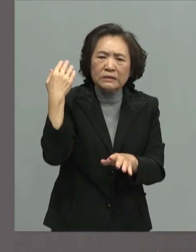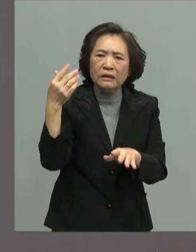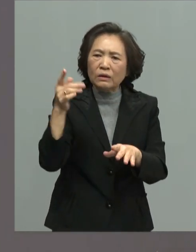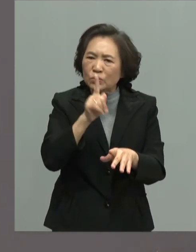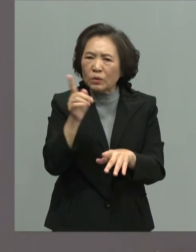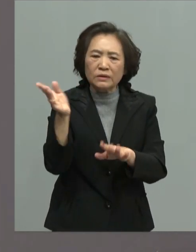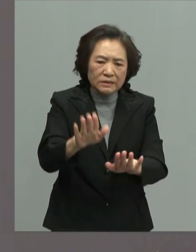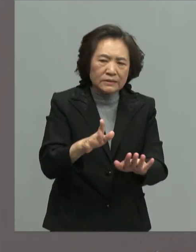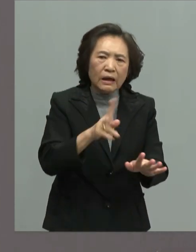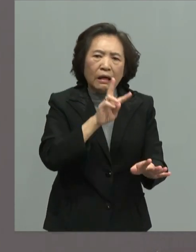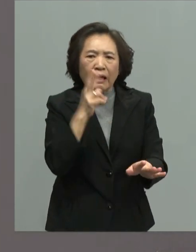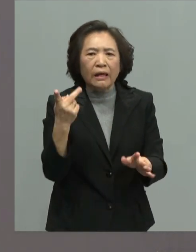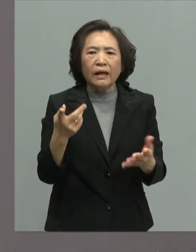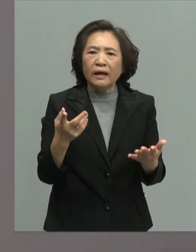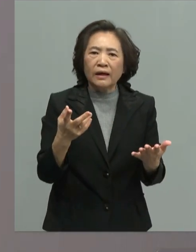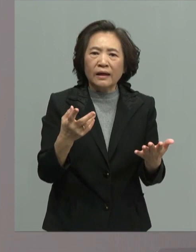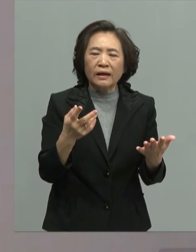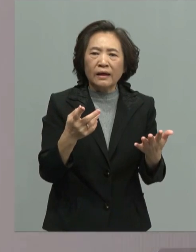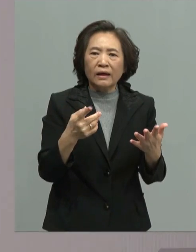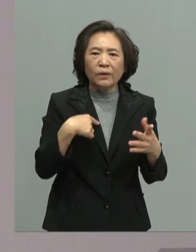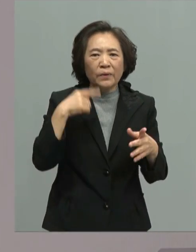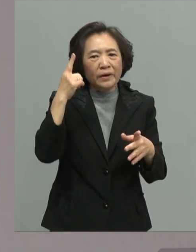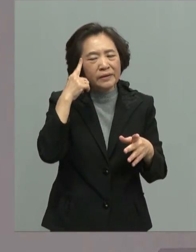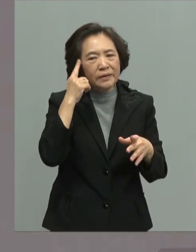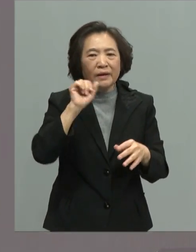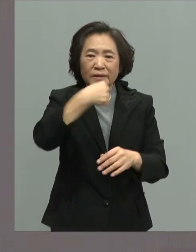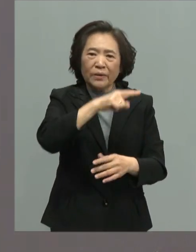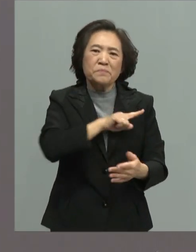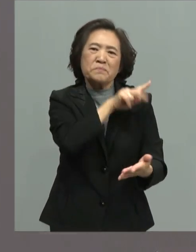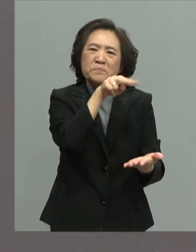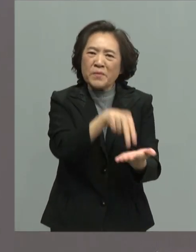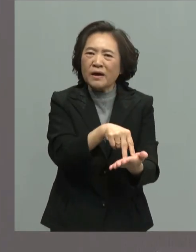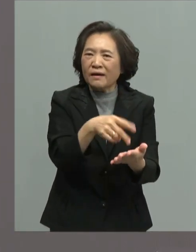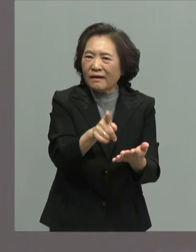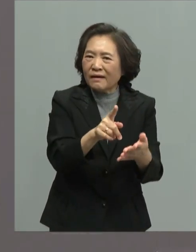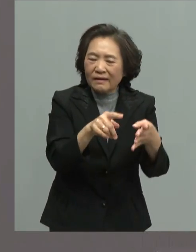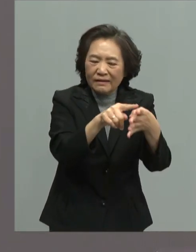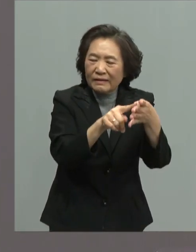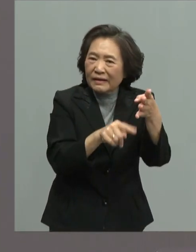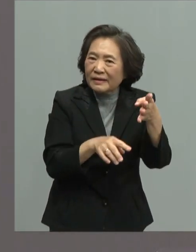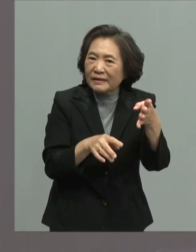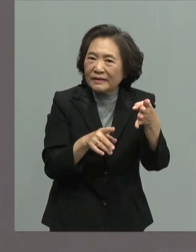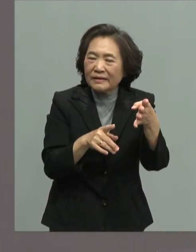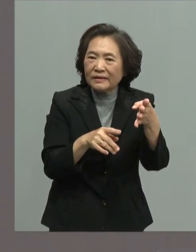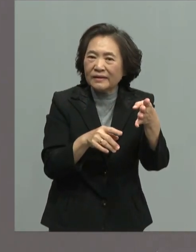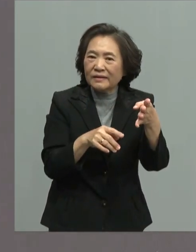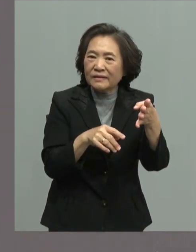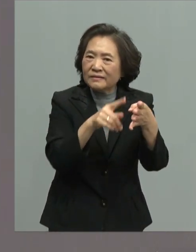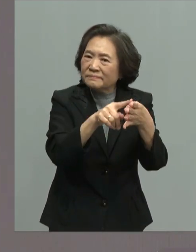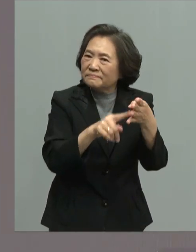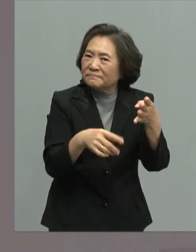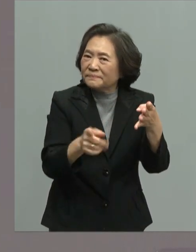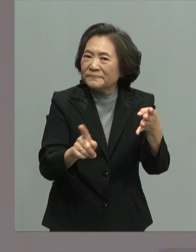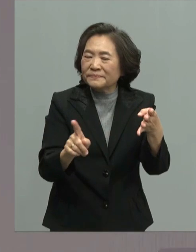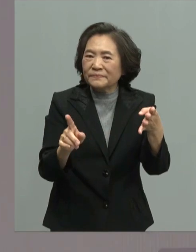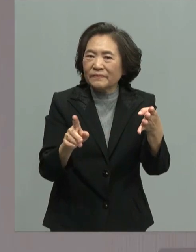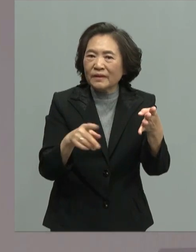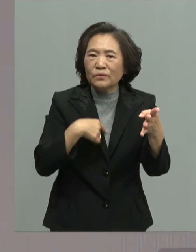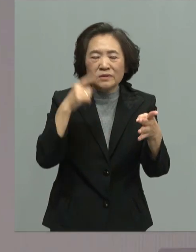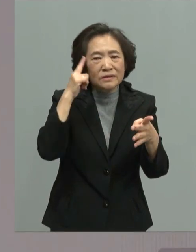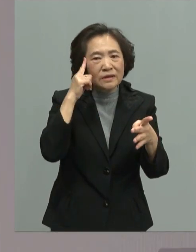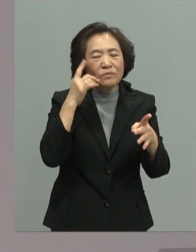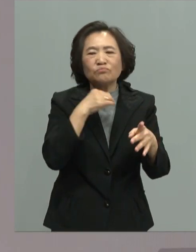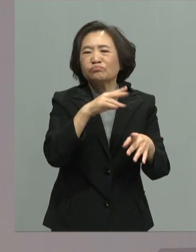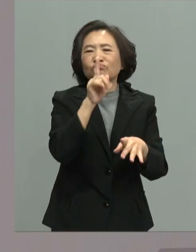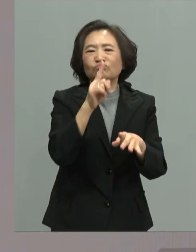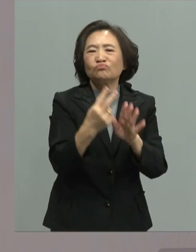将会就写桌就会说没有所谓的台独的台独路径所以就不需要参逅独